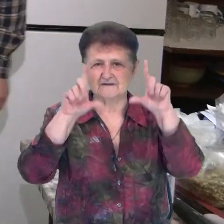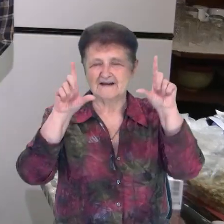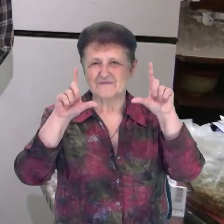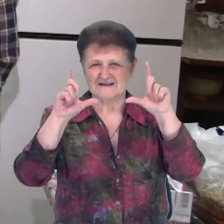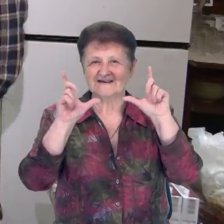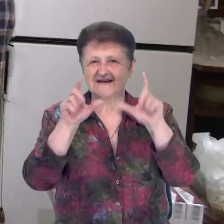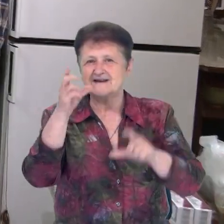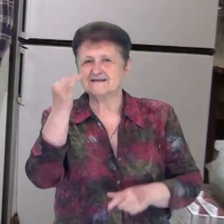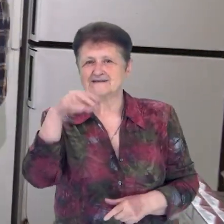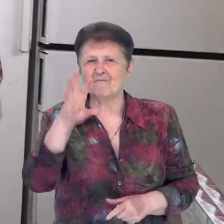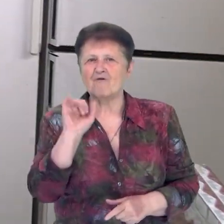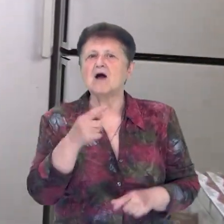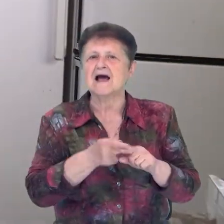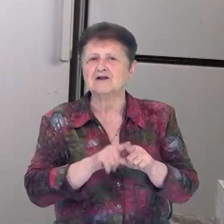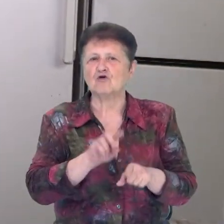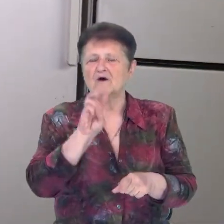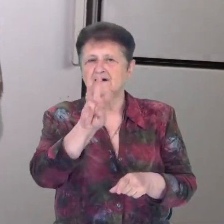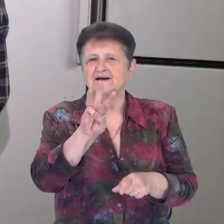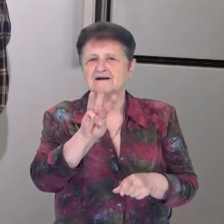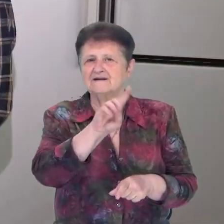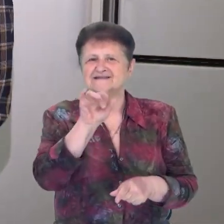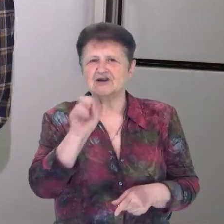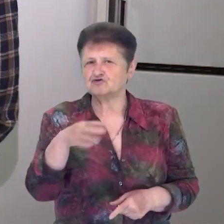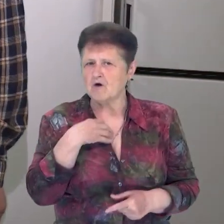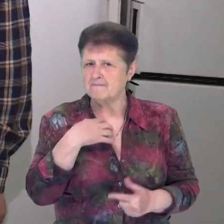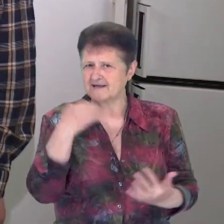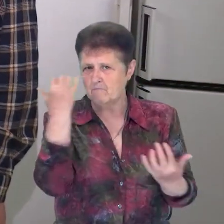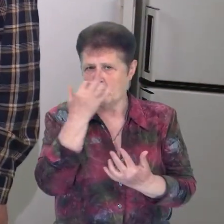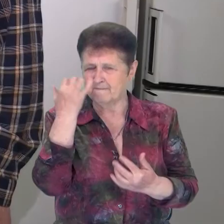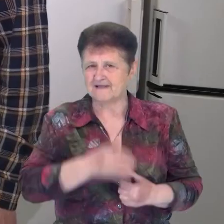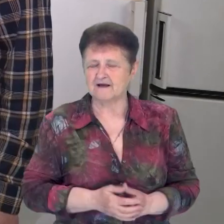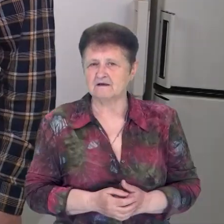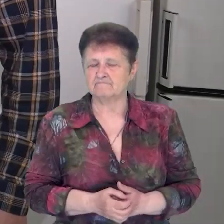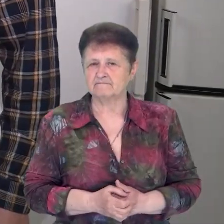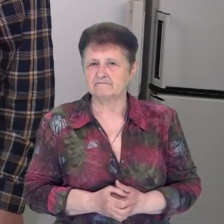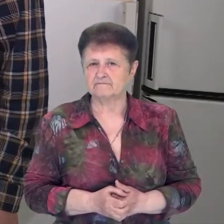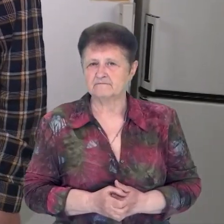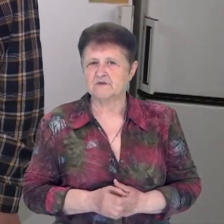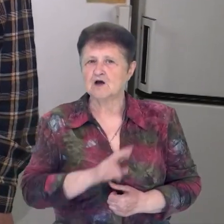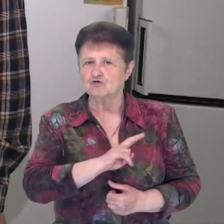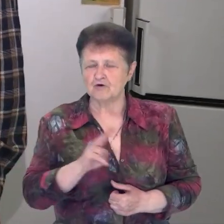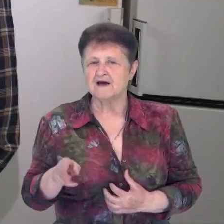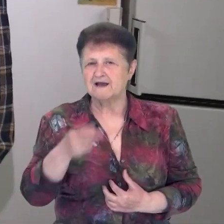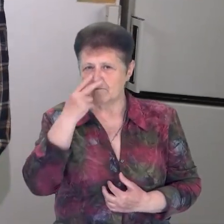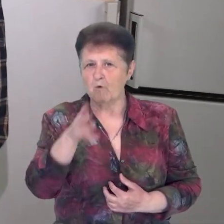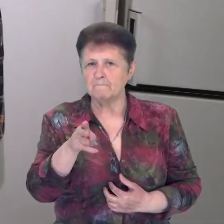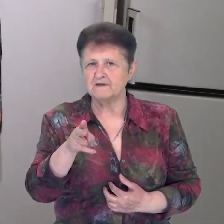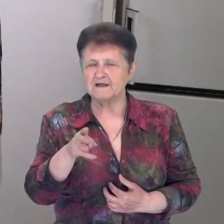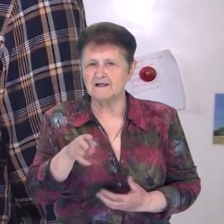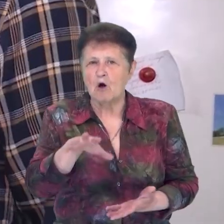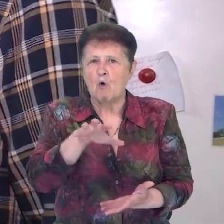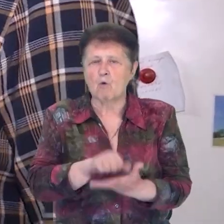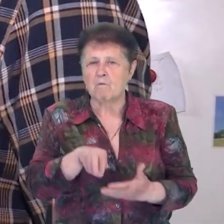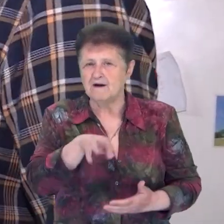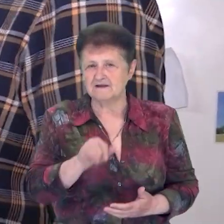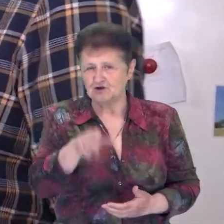Сергій. Оце значок, який ми не помітили, але який помітили окупанти.